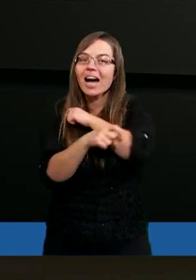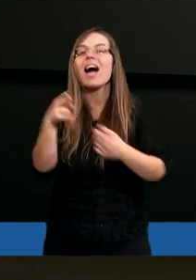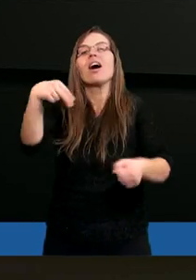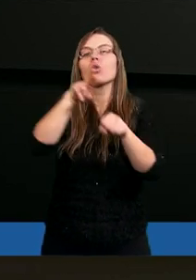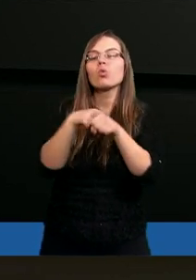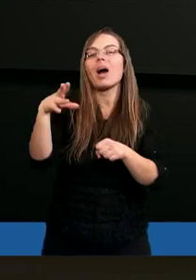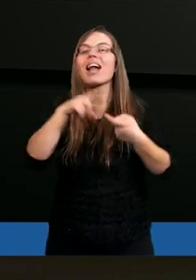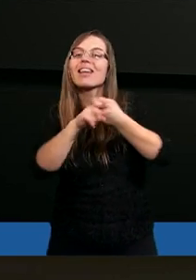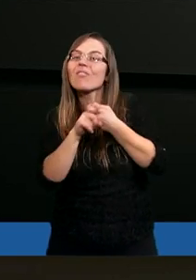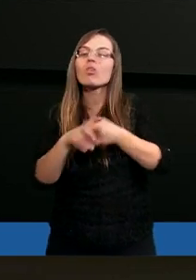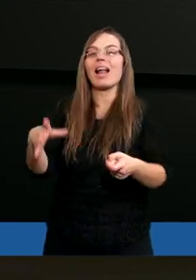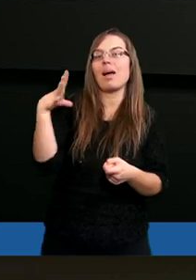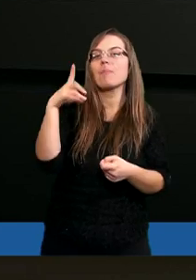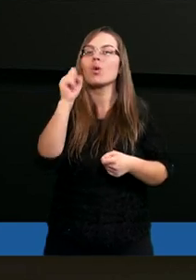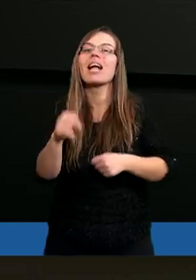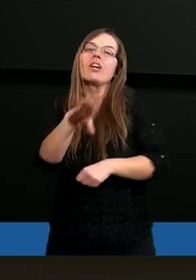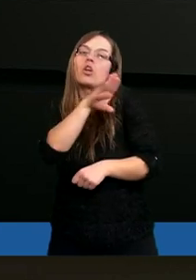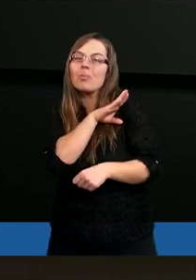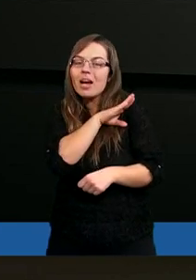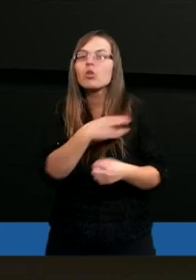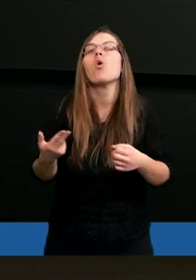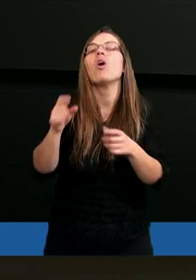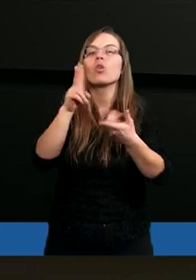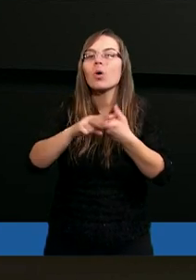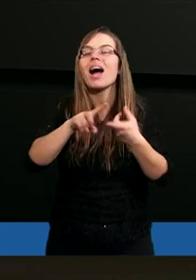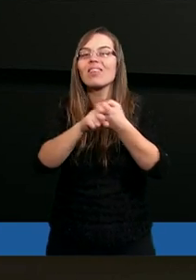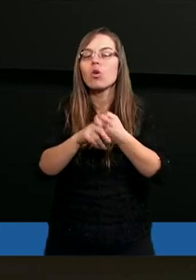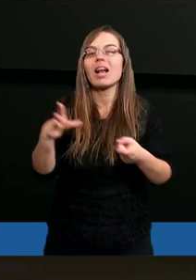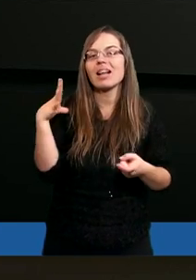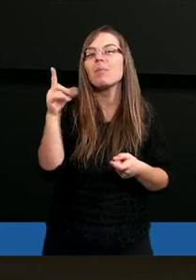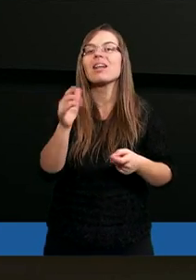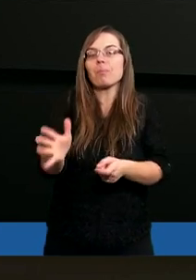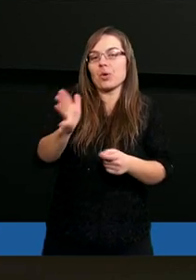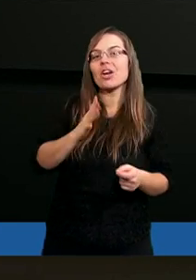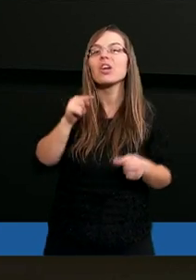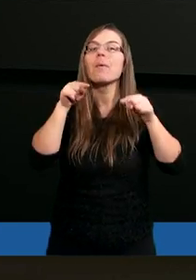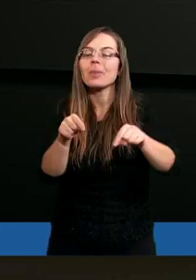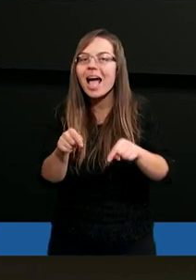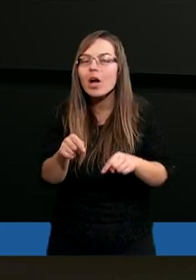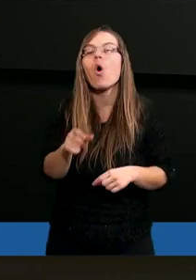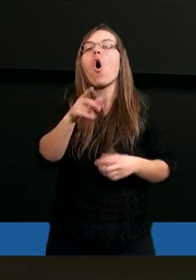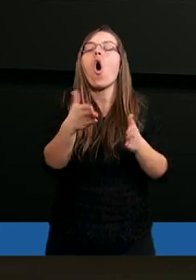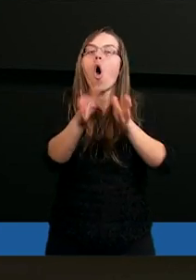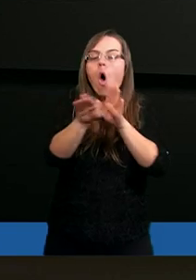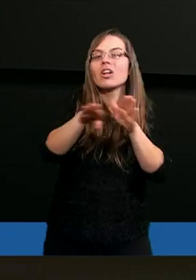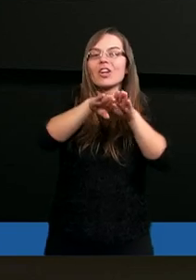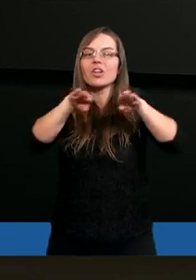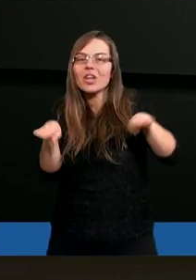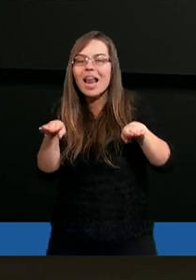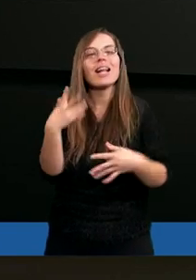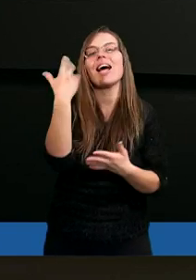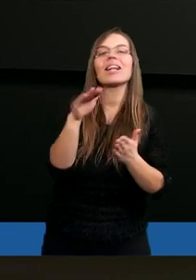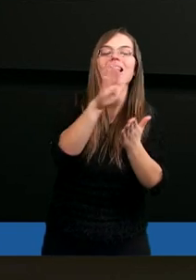związana była ze śmiercią. Karę, która związana była z przeżyciem tego oddzielenia,